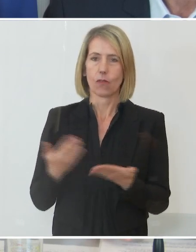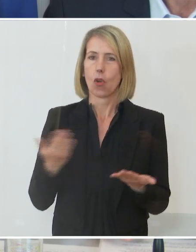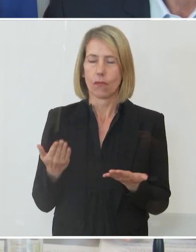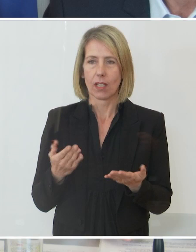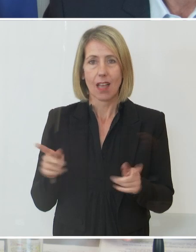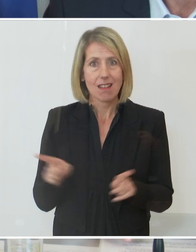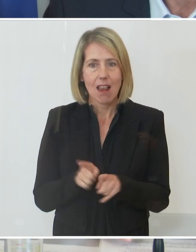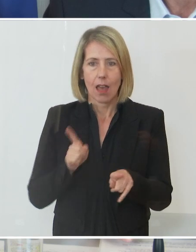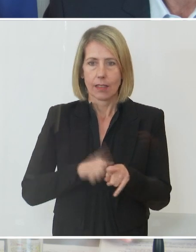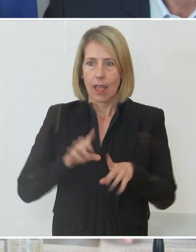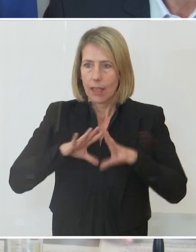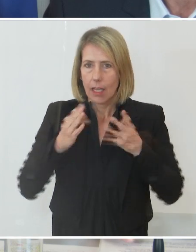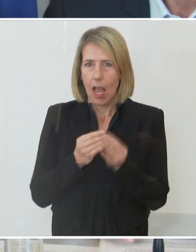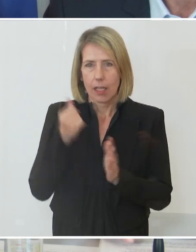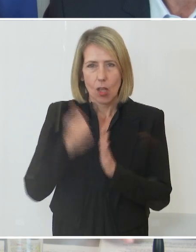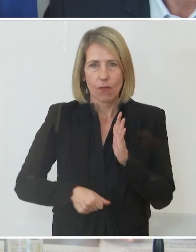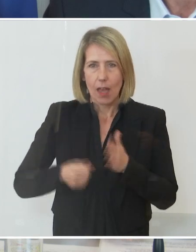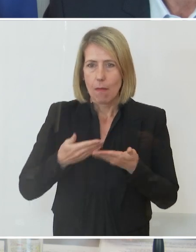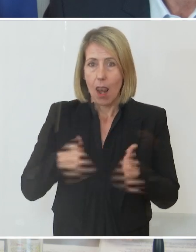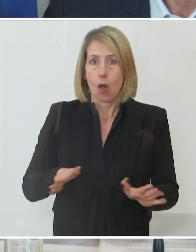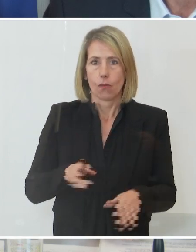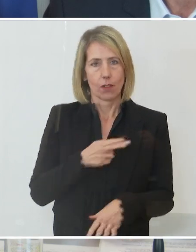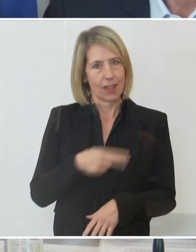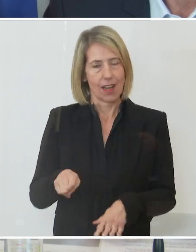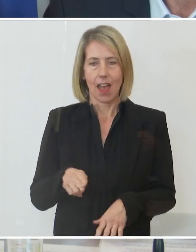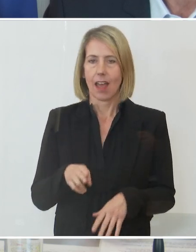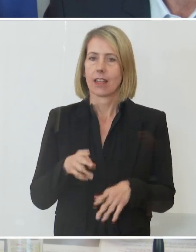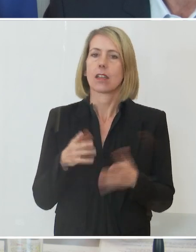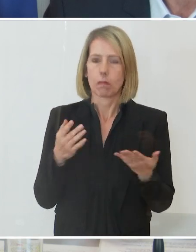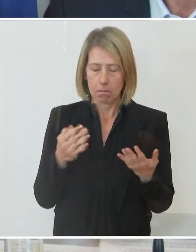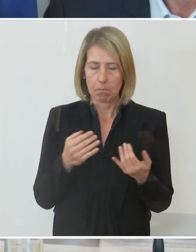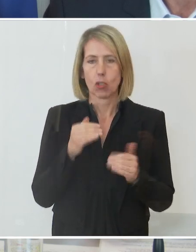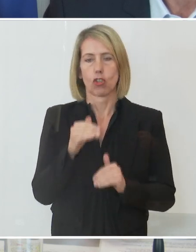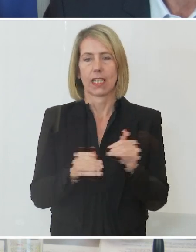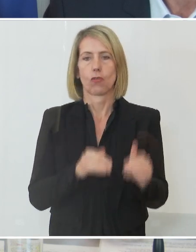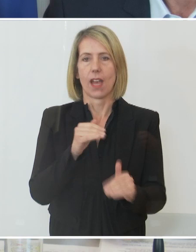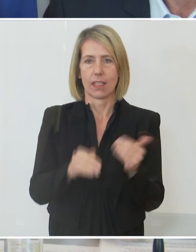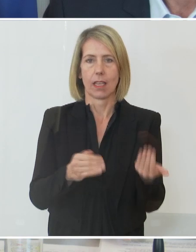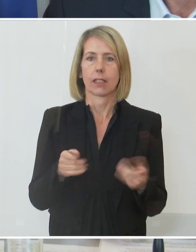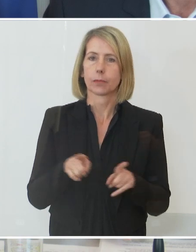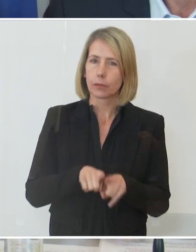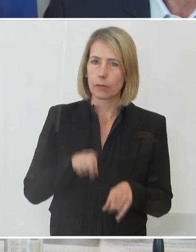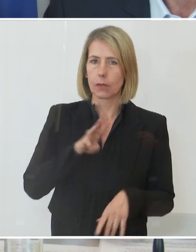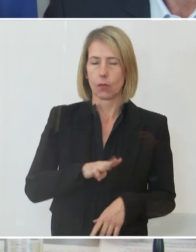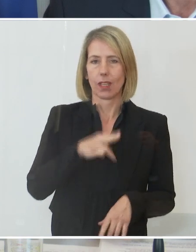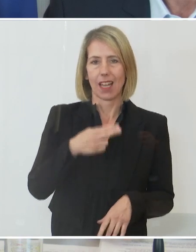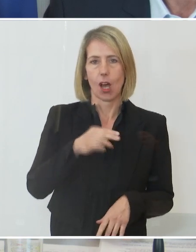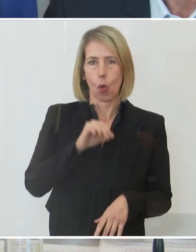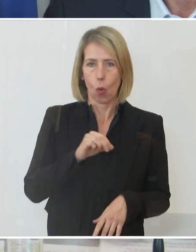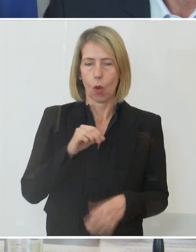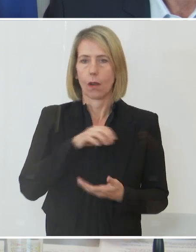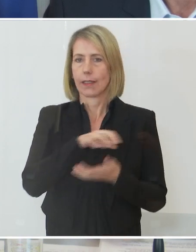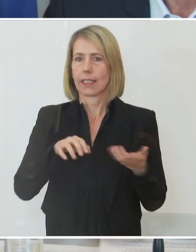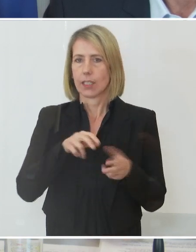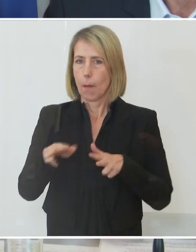alles gleichzeitig zu öffnen, sondern schrittweise. So wie im Übrigen auch der WHO-Krisenmanager